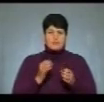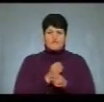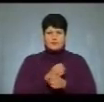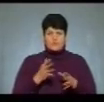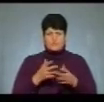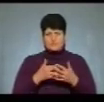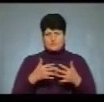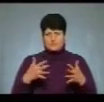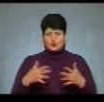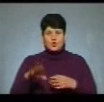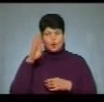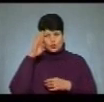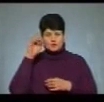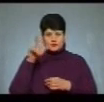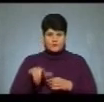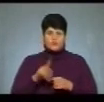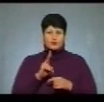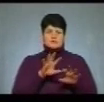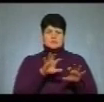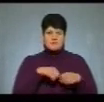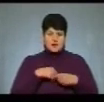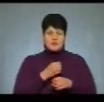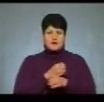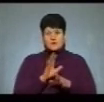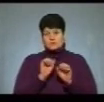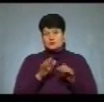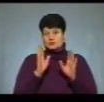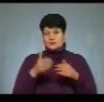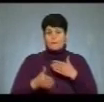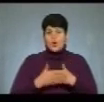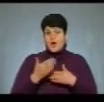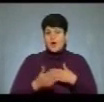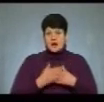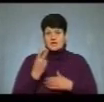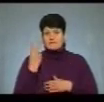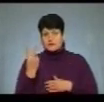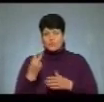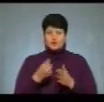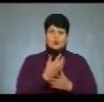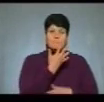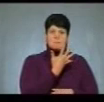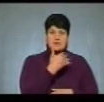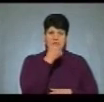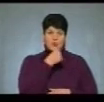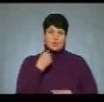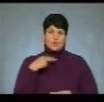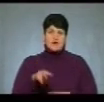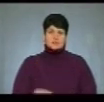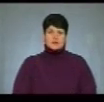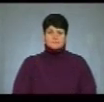речовинами. Чоловіку, в якого вилучили гранату, може загрожувати покарання від 2 до 5 років ув'язнення.